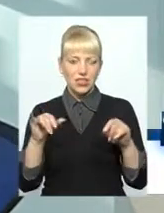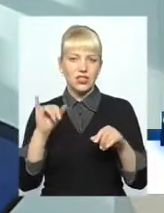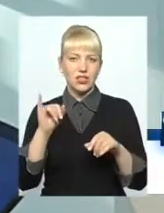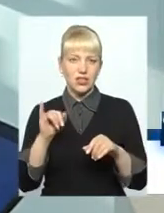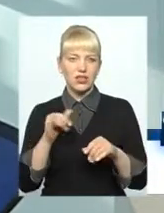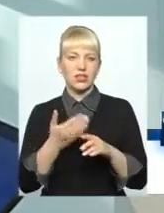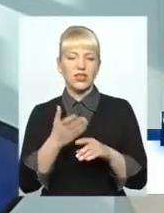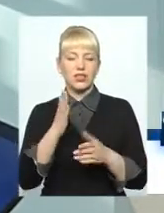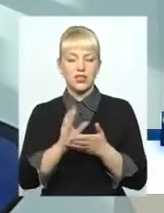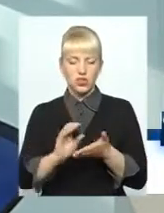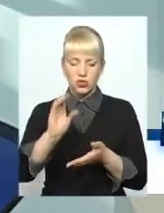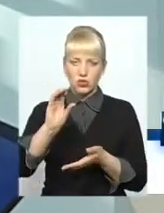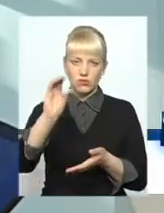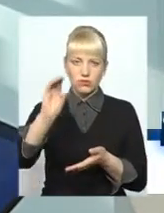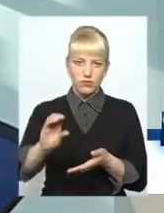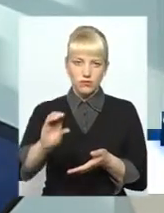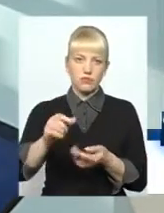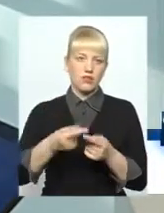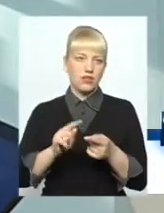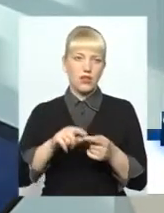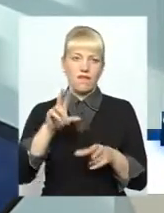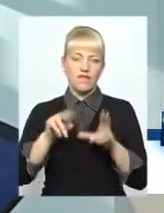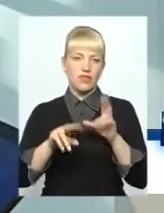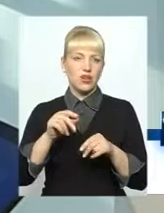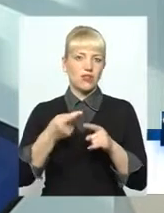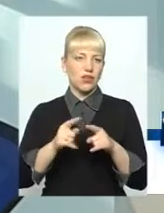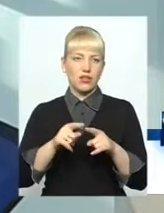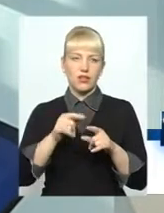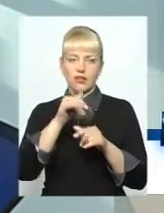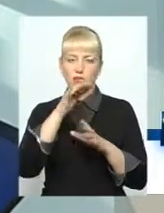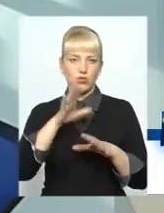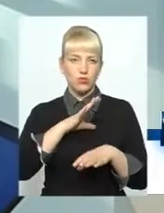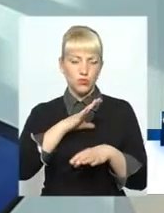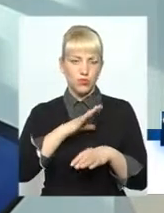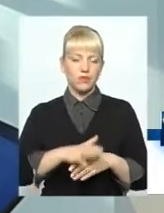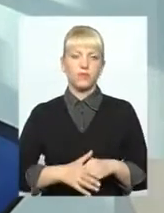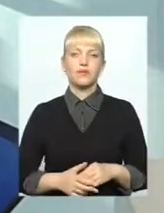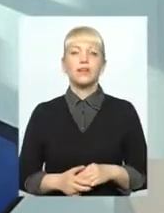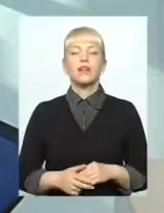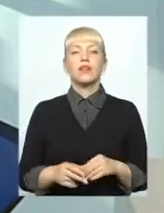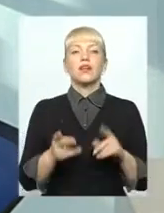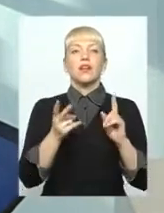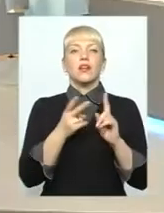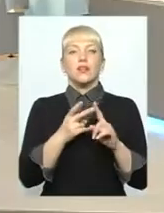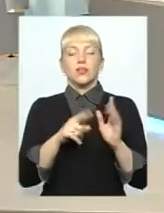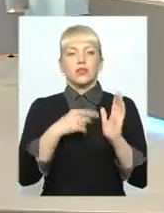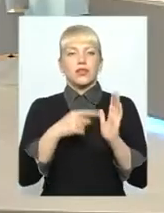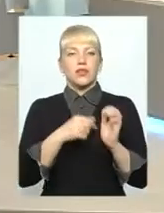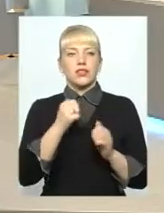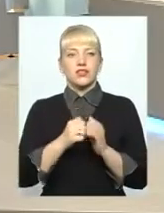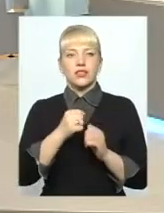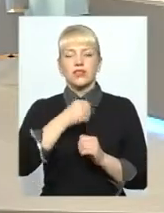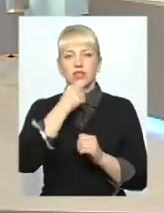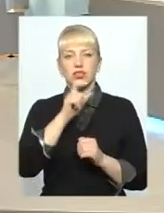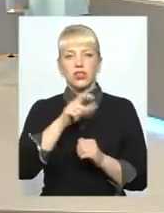стопка стоїть рахунків рядом, я вважаю, це не повинно так бути. Друге питання, дуже часто, особливо, старші